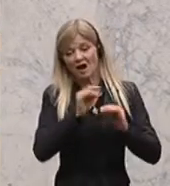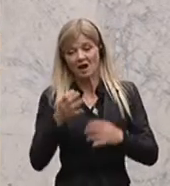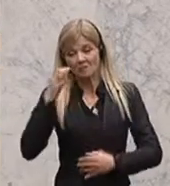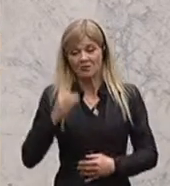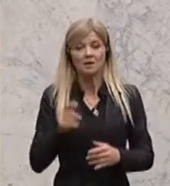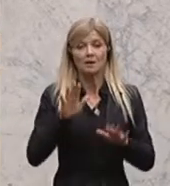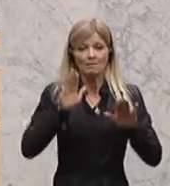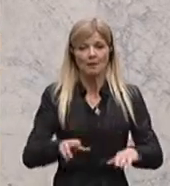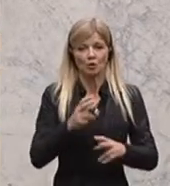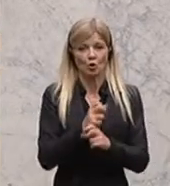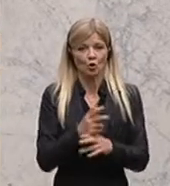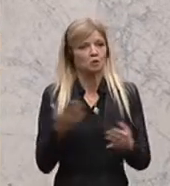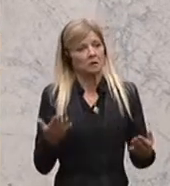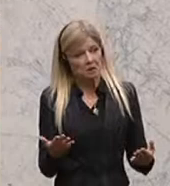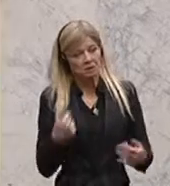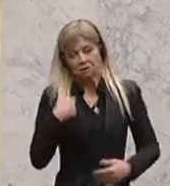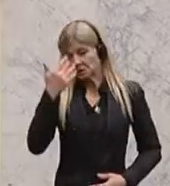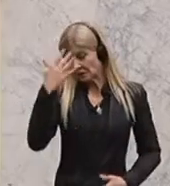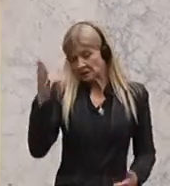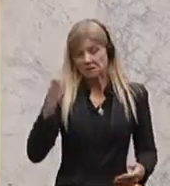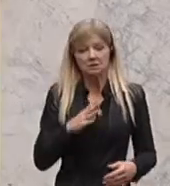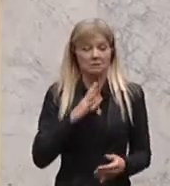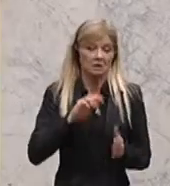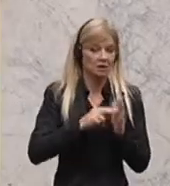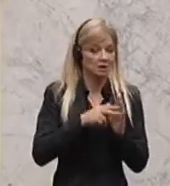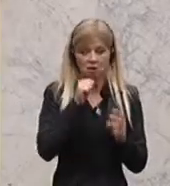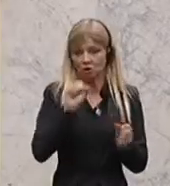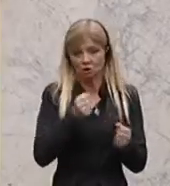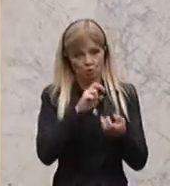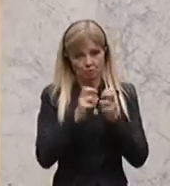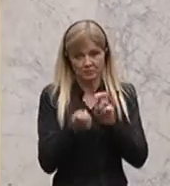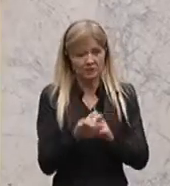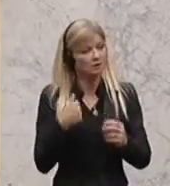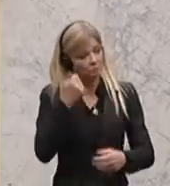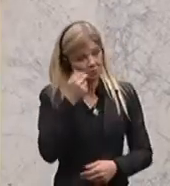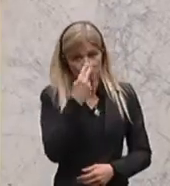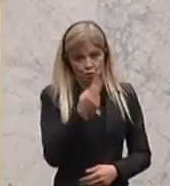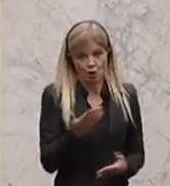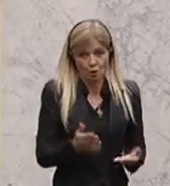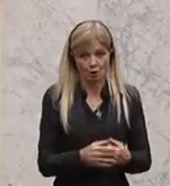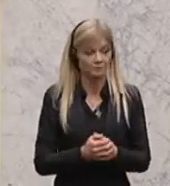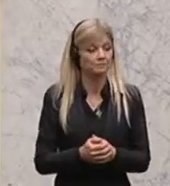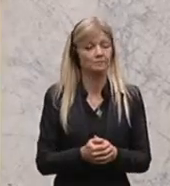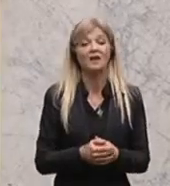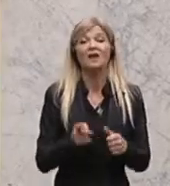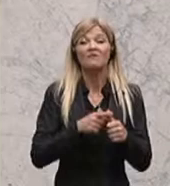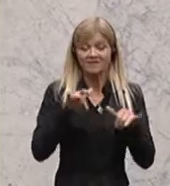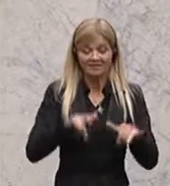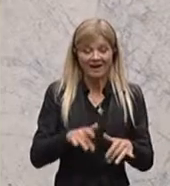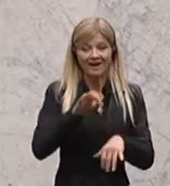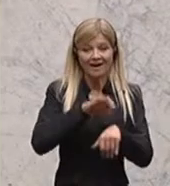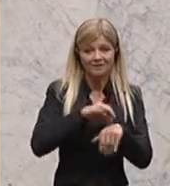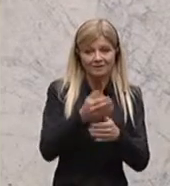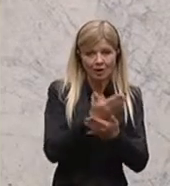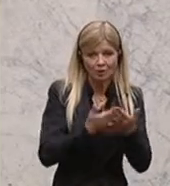halt nicht umsetzbar. Schauen Sie es einmal genauer an, wäre nicht so schlecht. In dem Zusammenhang muss halt dann jemand, wenn er Ärzte, die da ausgebildet werden, Mediziner,